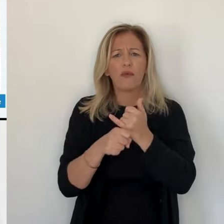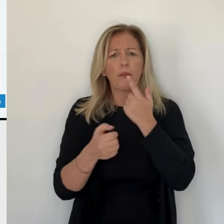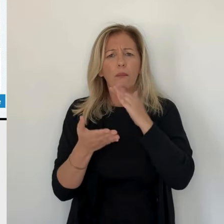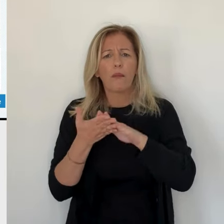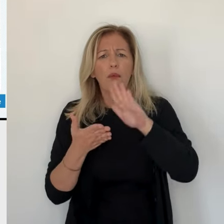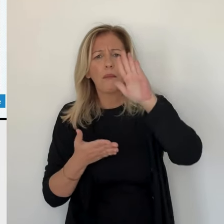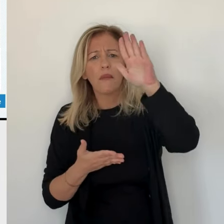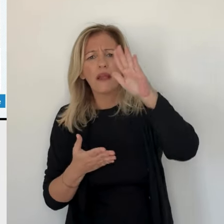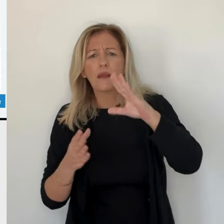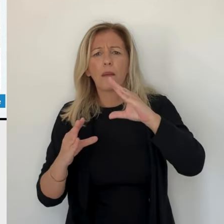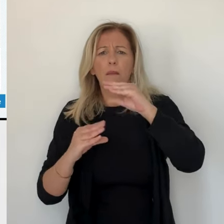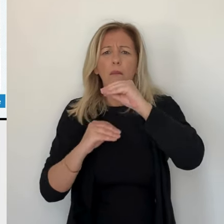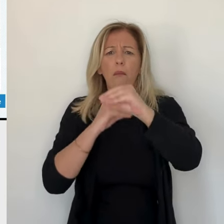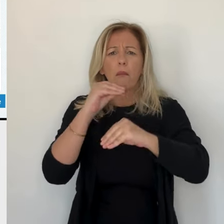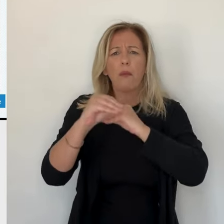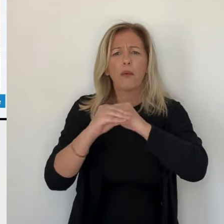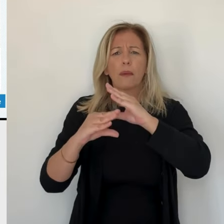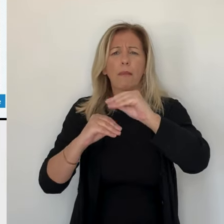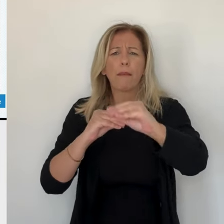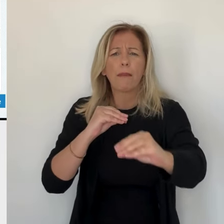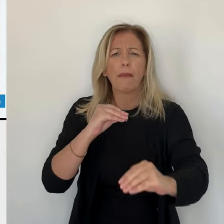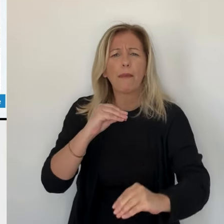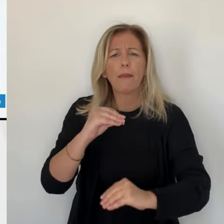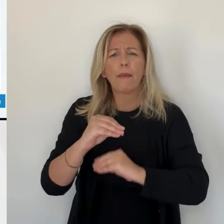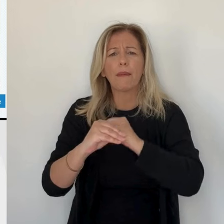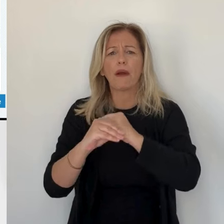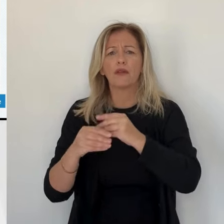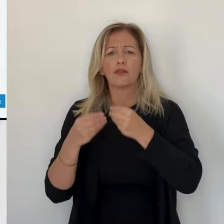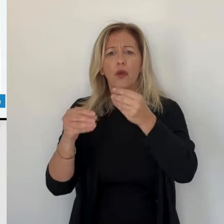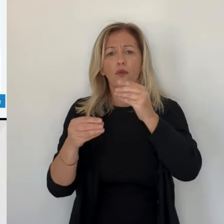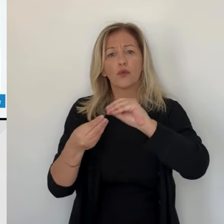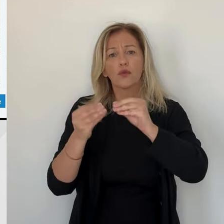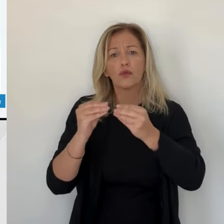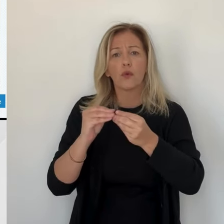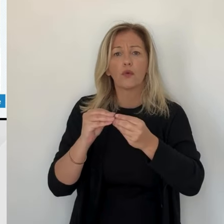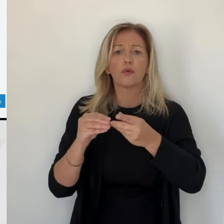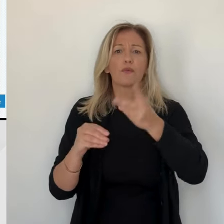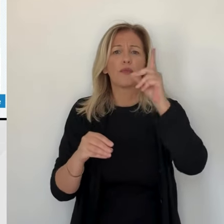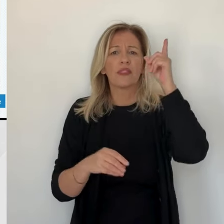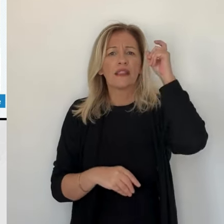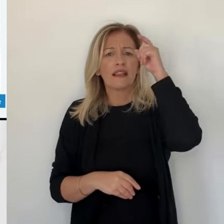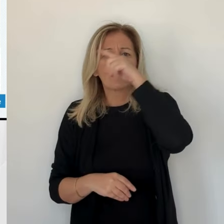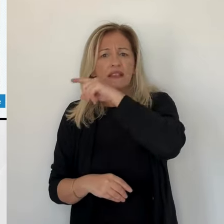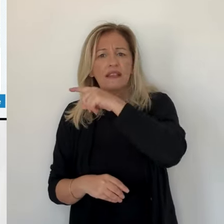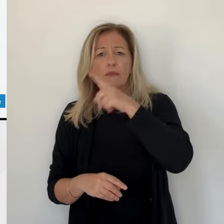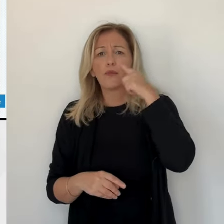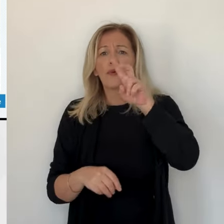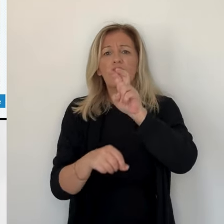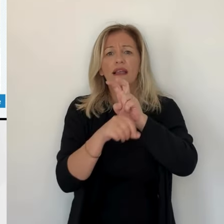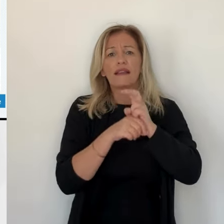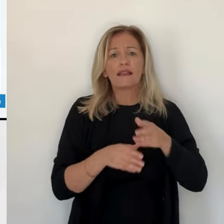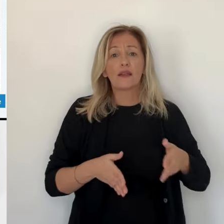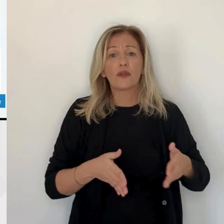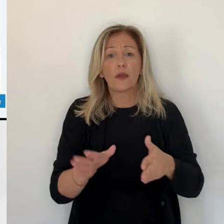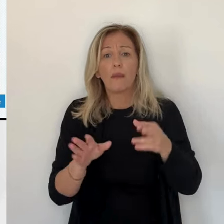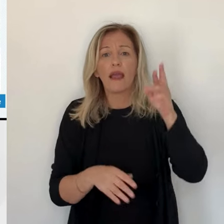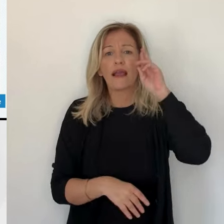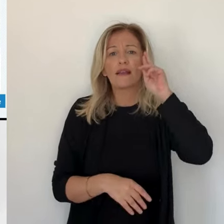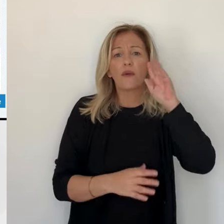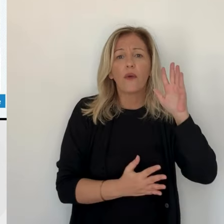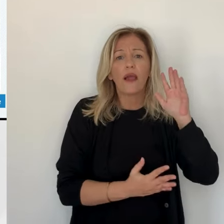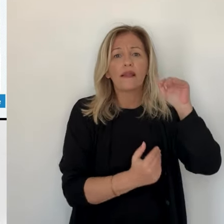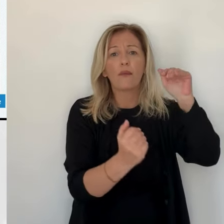'idéologie souvent néfaste et que ça va être compliqué de tracer un chemin de raison et d'espoir